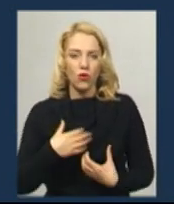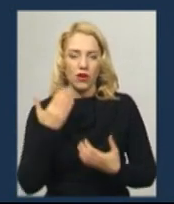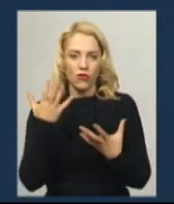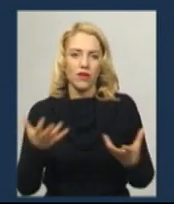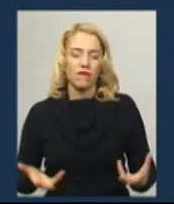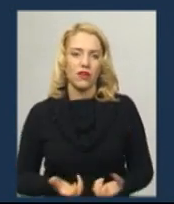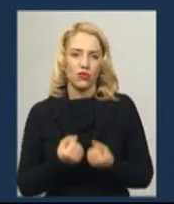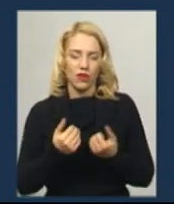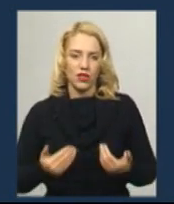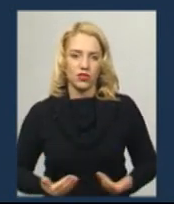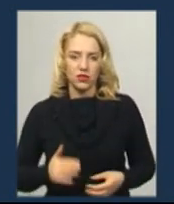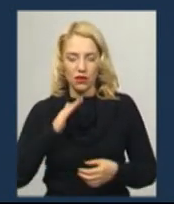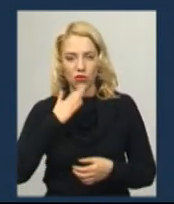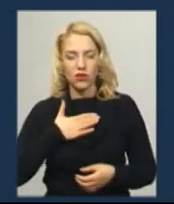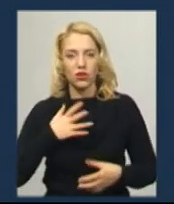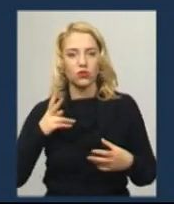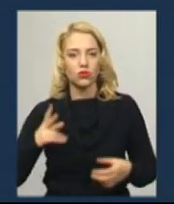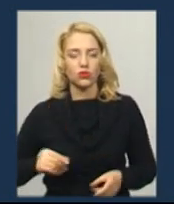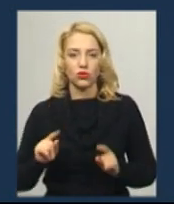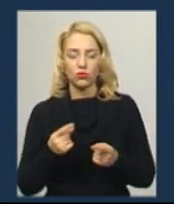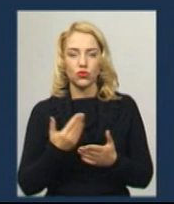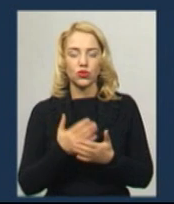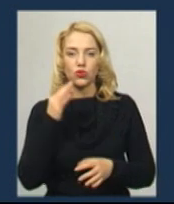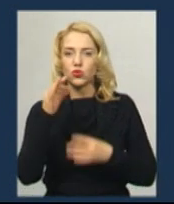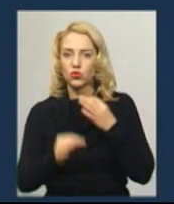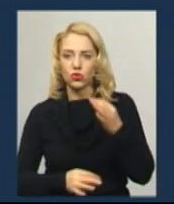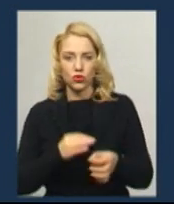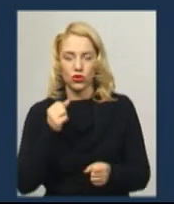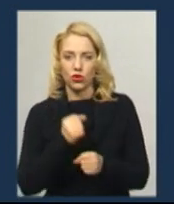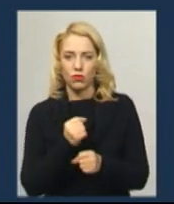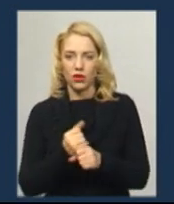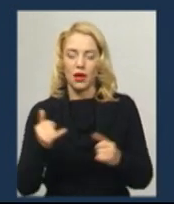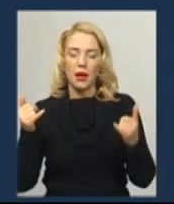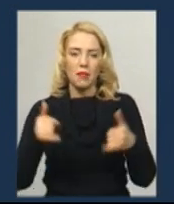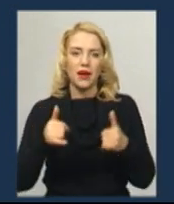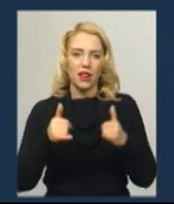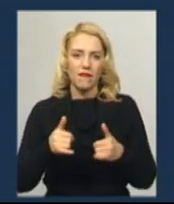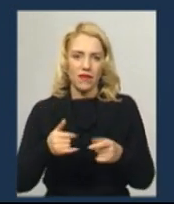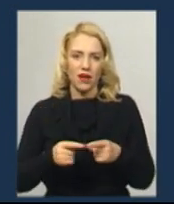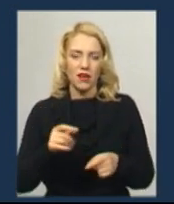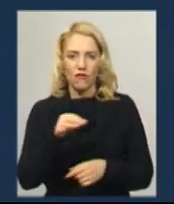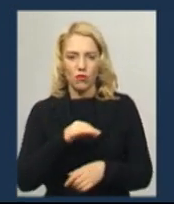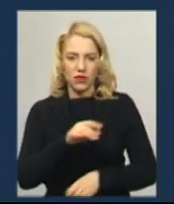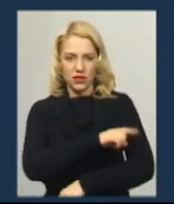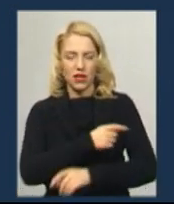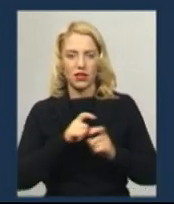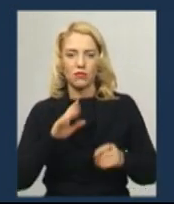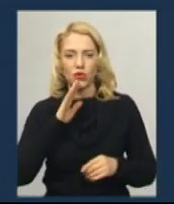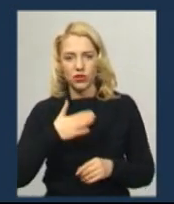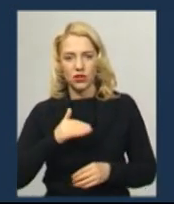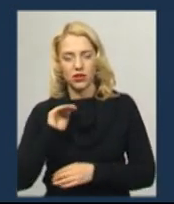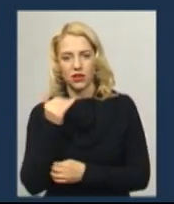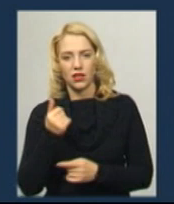життя моєї доньки. Тому що десь сутки робили переливання в обласній лікарні моїй дитині. І постійно